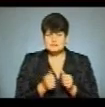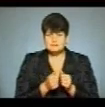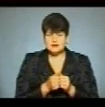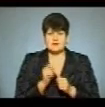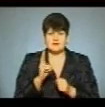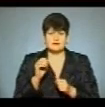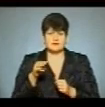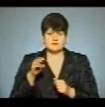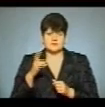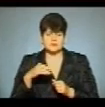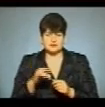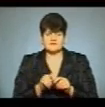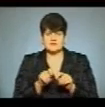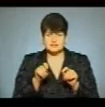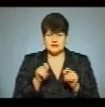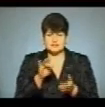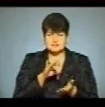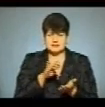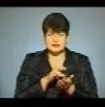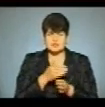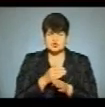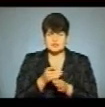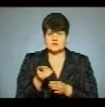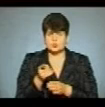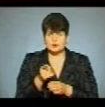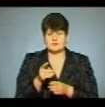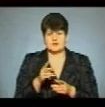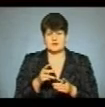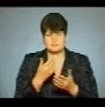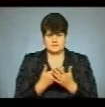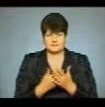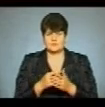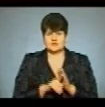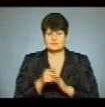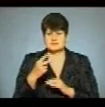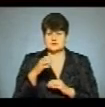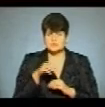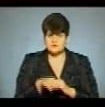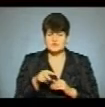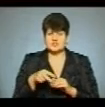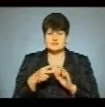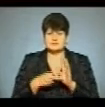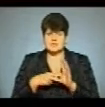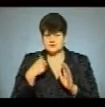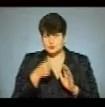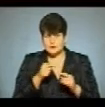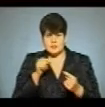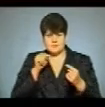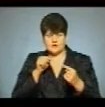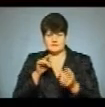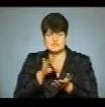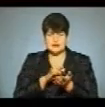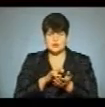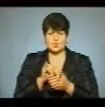архекатедрального собору відкрили макет центральної частини Тернополя початку 20-го століття. У 2017 році проти центрального